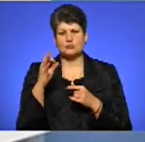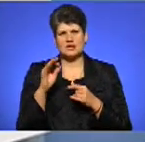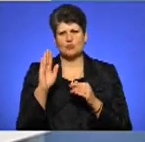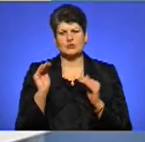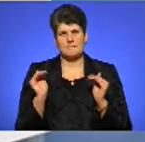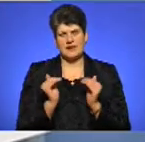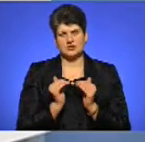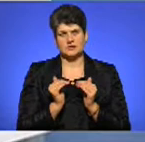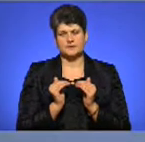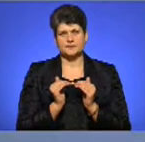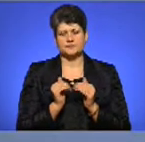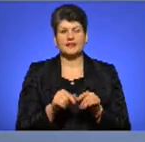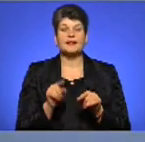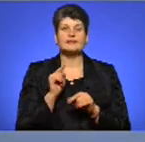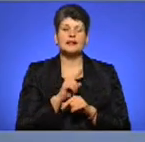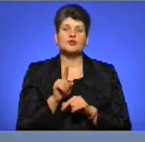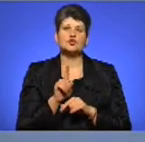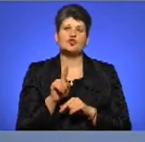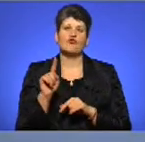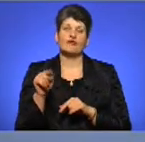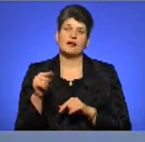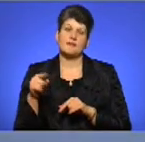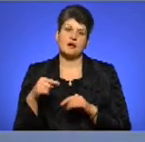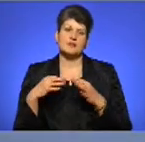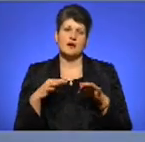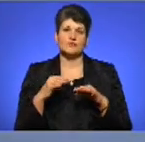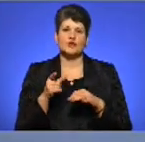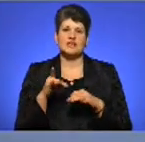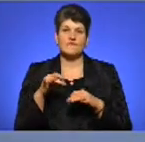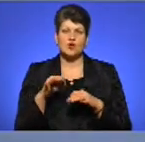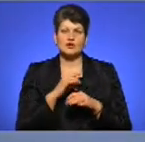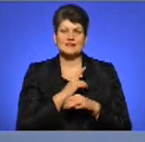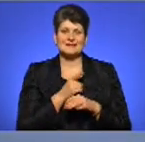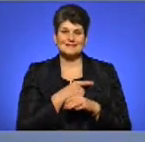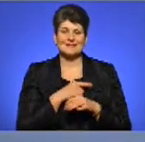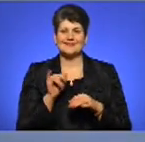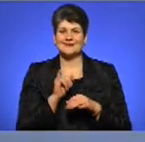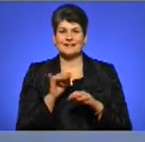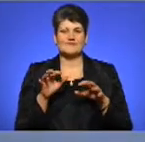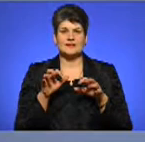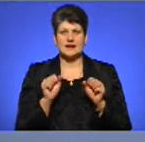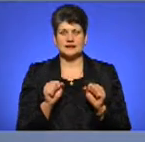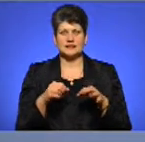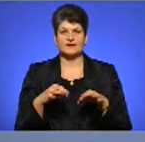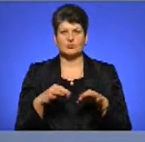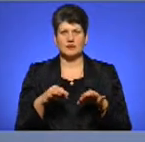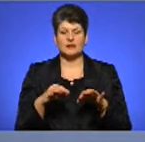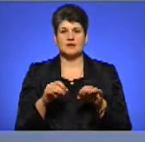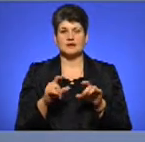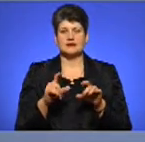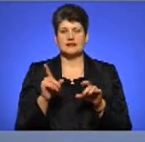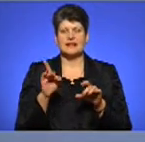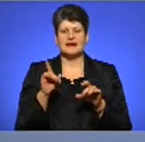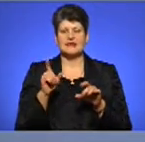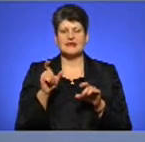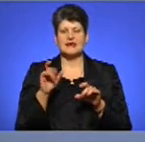От такі зміни. Те, що вимагали автоєвросила і власники автомобілів на бляхах, я розумію, просто